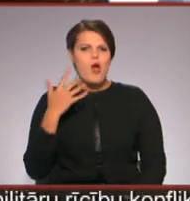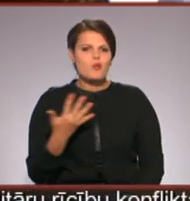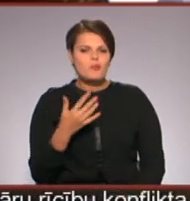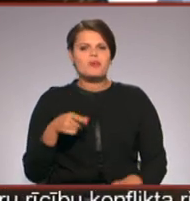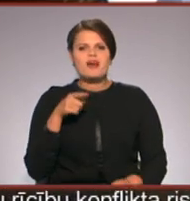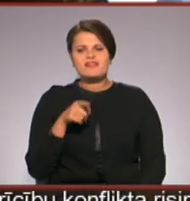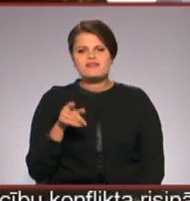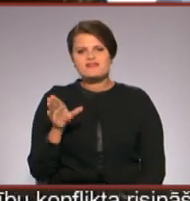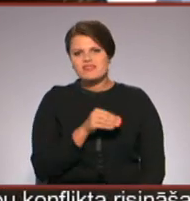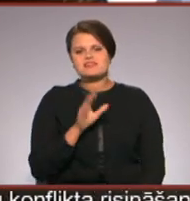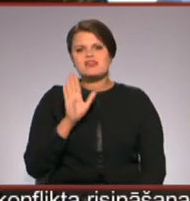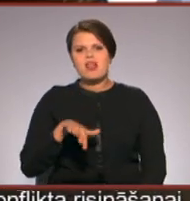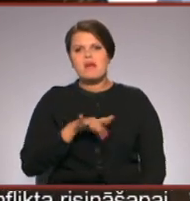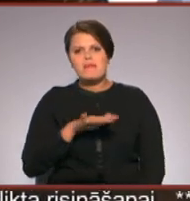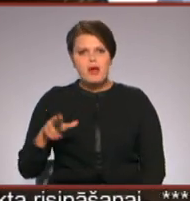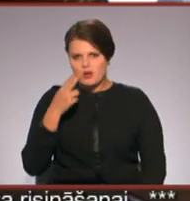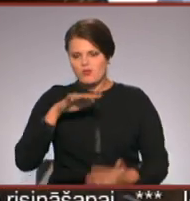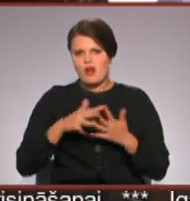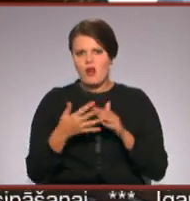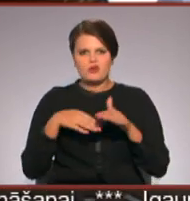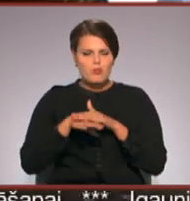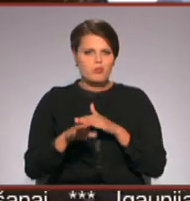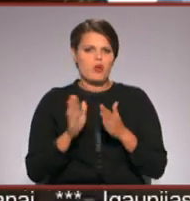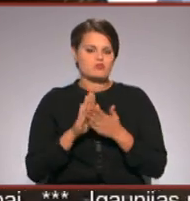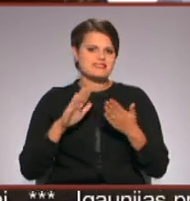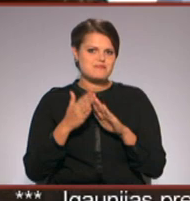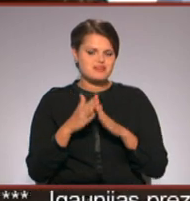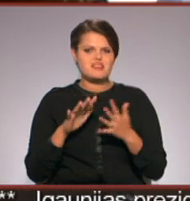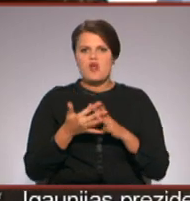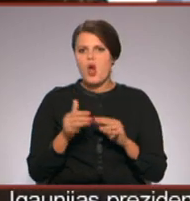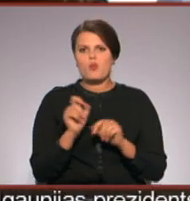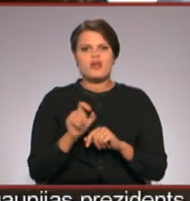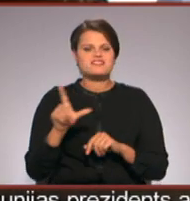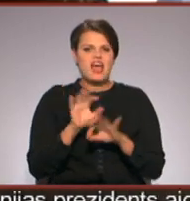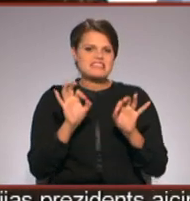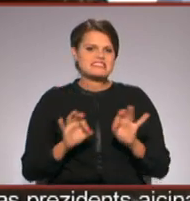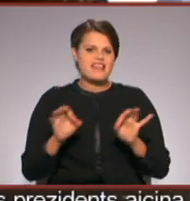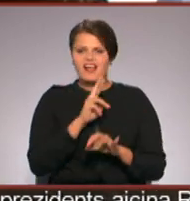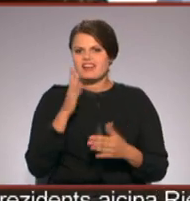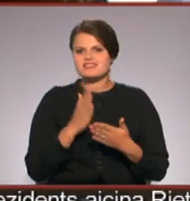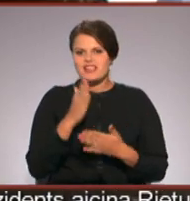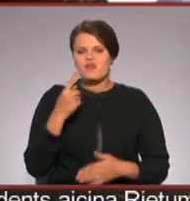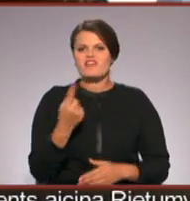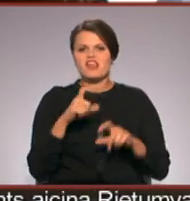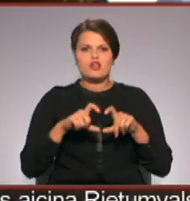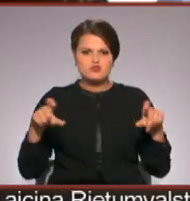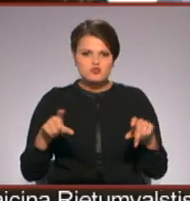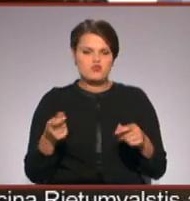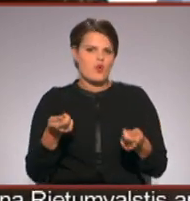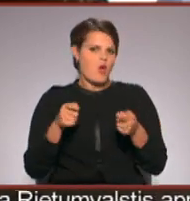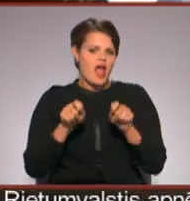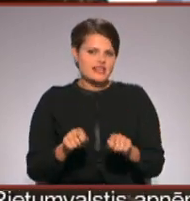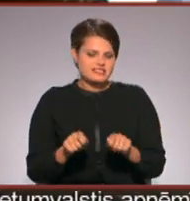tiek vislē bērni no laukiem aiziet prom uz pilsēt, jo laukos vairs šeit nekas nenotiek. Vienīgā skola un to pašu